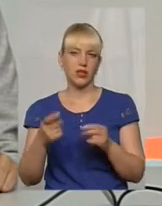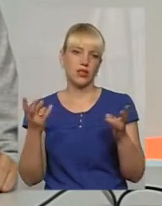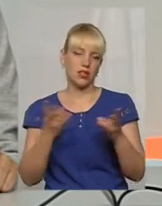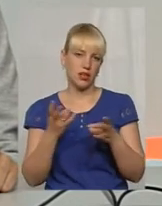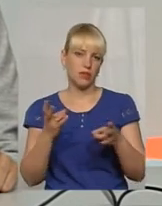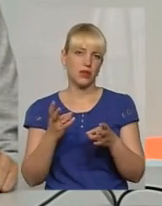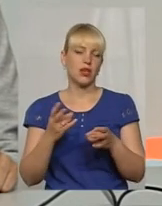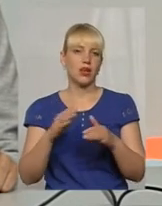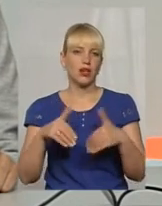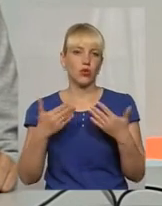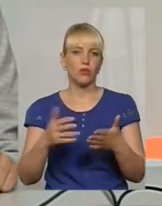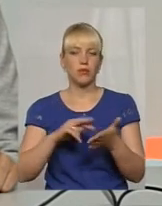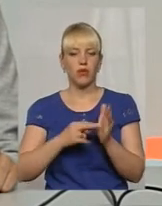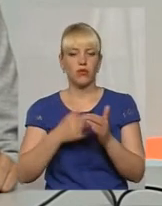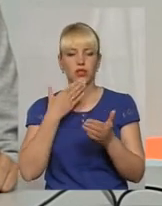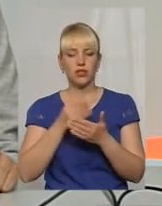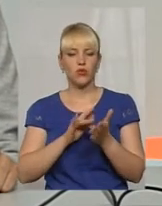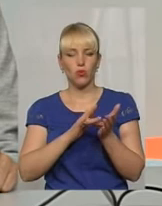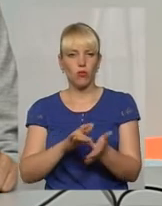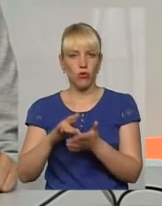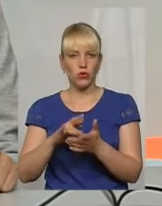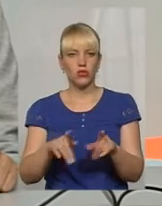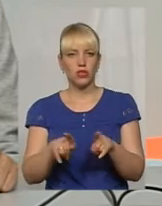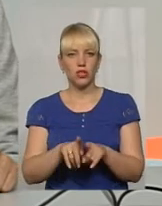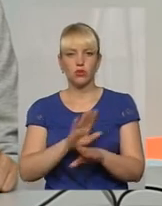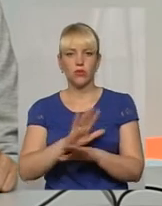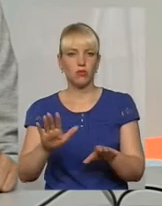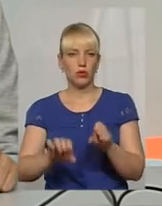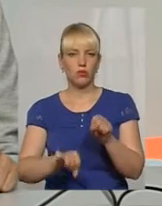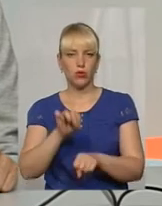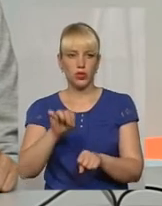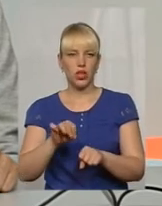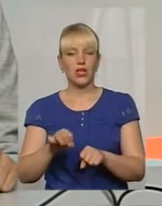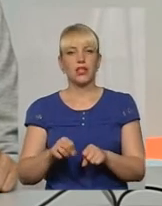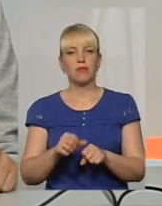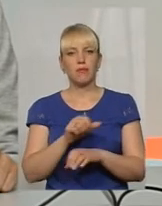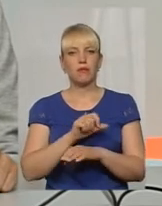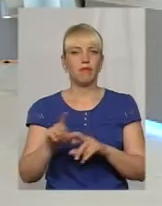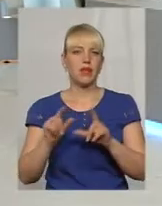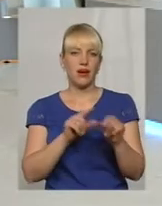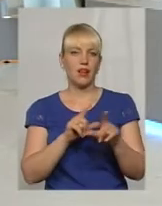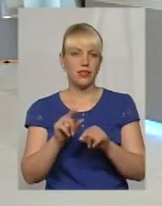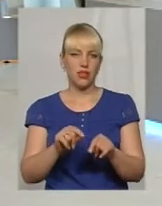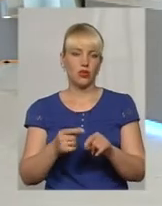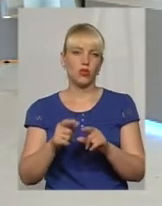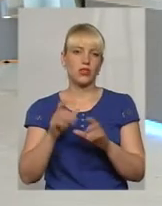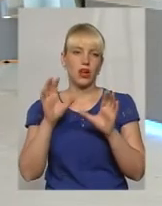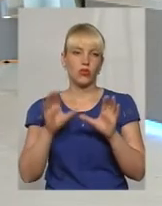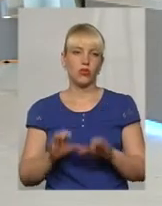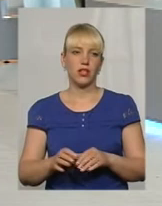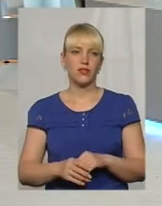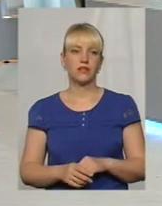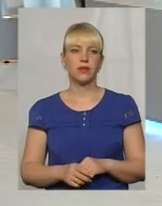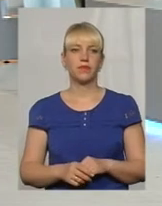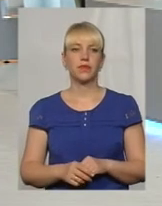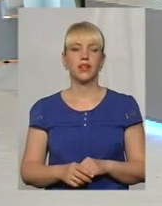рекомендуємо спланувати свою подорож так, щоб не стати цим порушником міграційного законодавства. Пане Владислав, є вас що доповнити? Так,